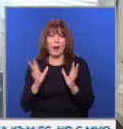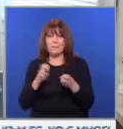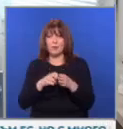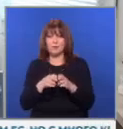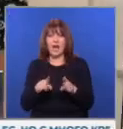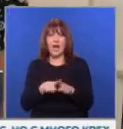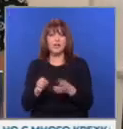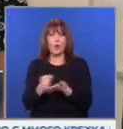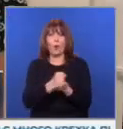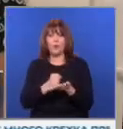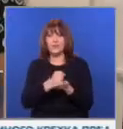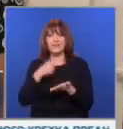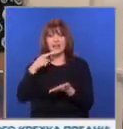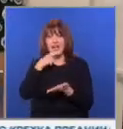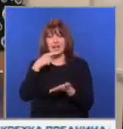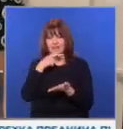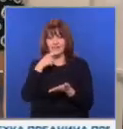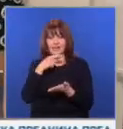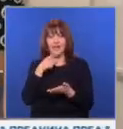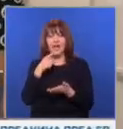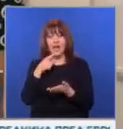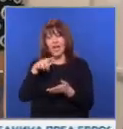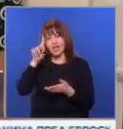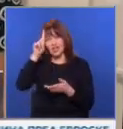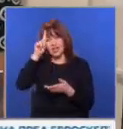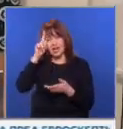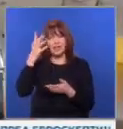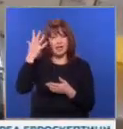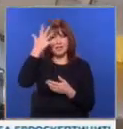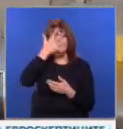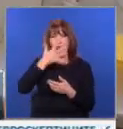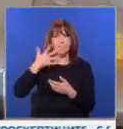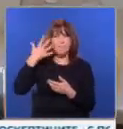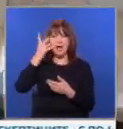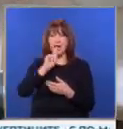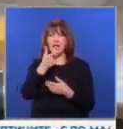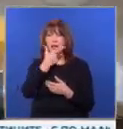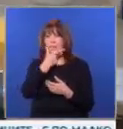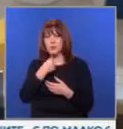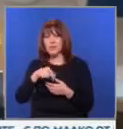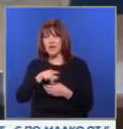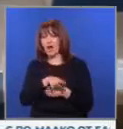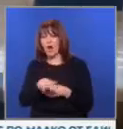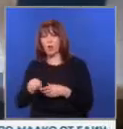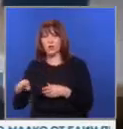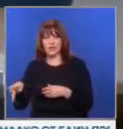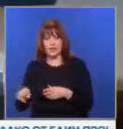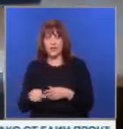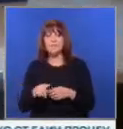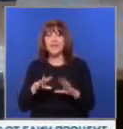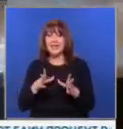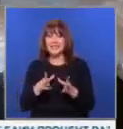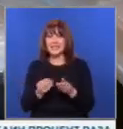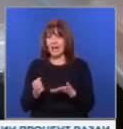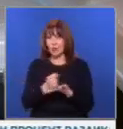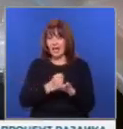отравяне на кръвта. Пациентката е била замаяна и не е разпознала близките си. Антибиотичното лечение паралелно с хирургичното